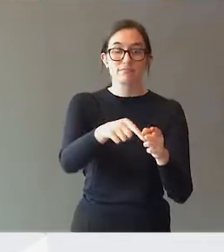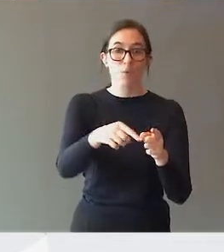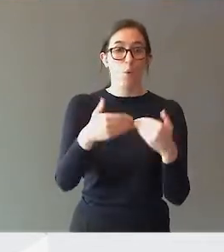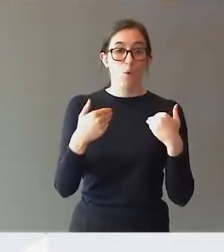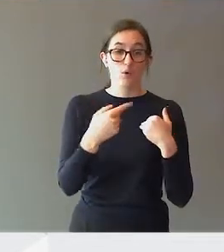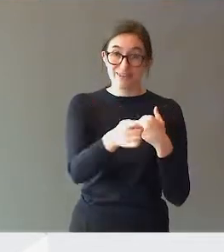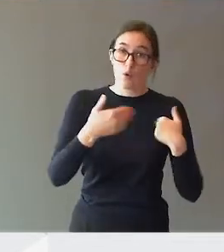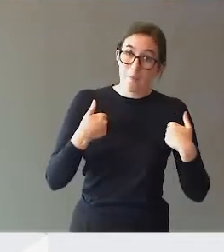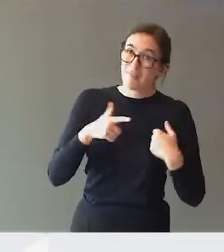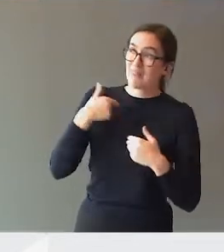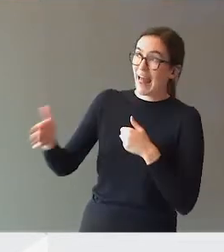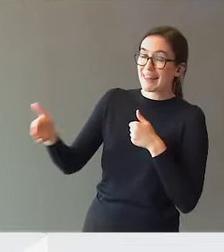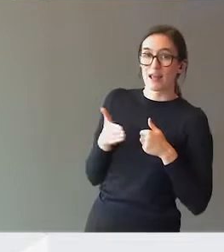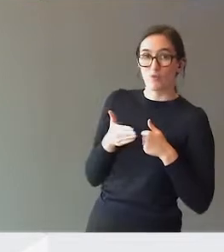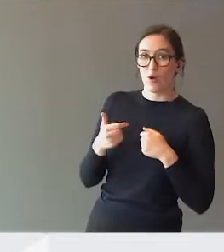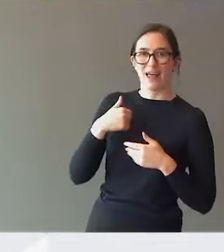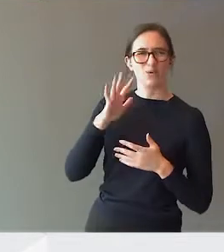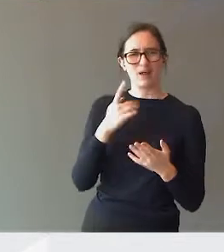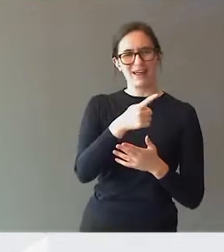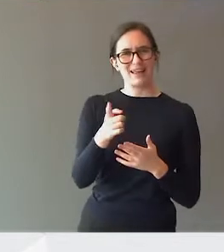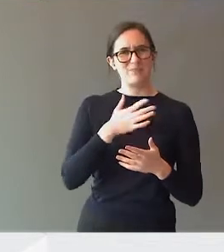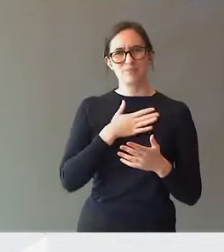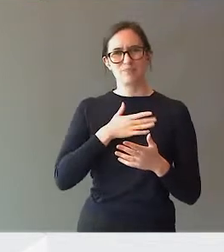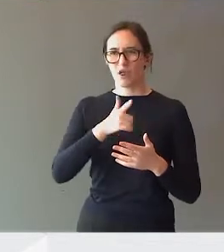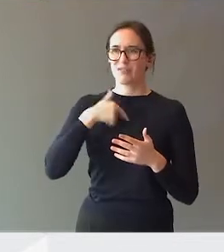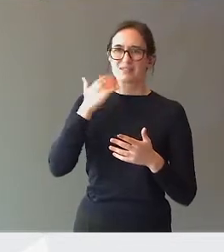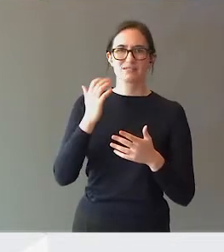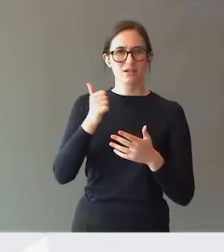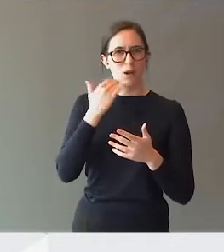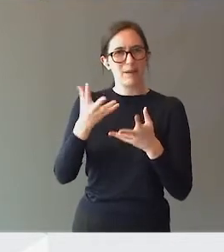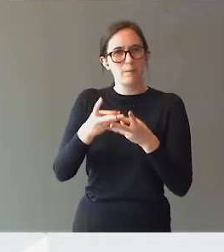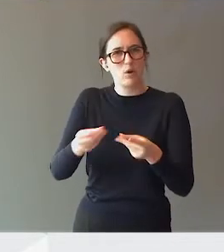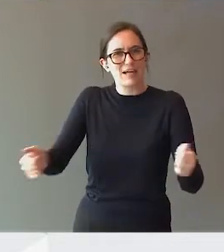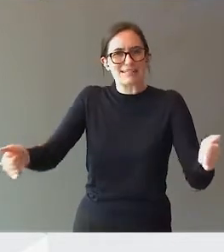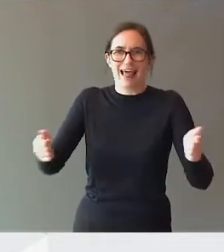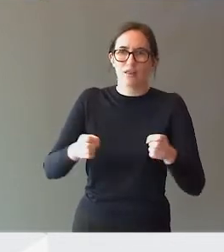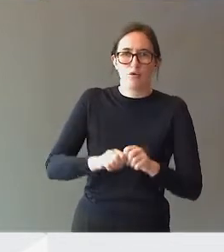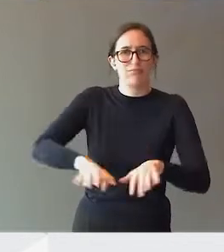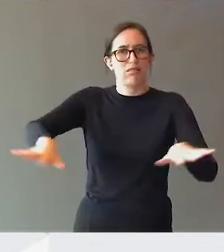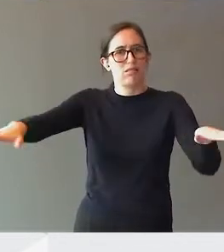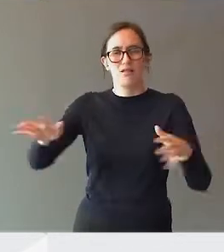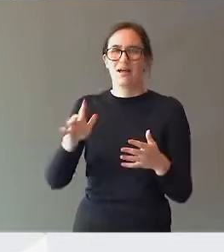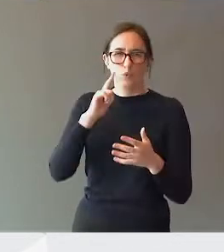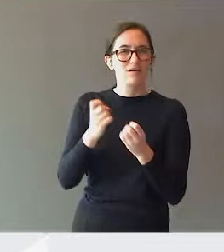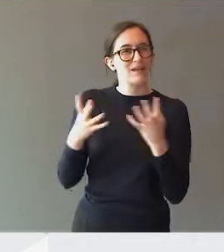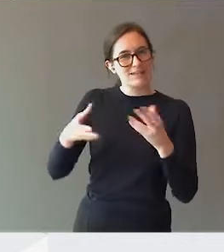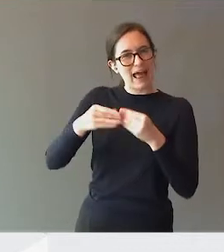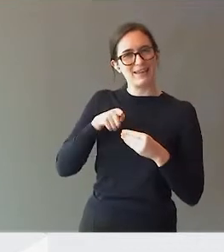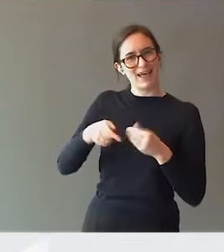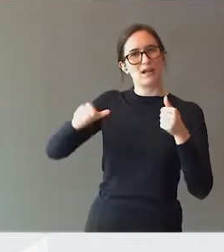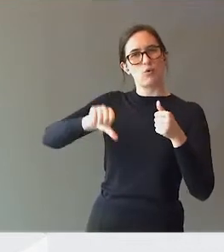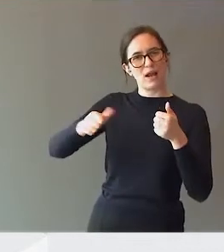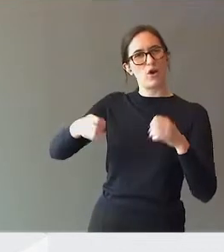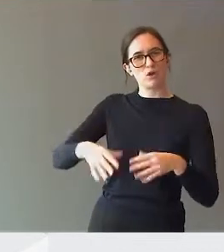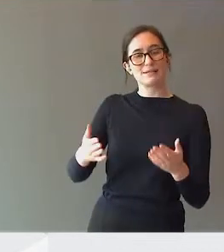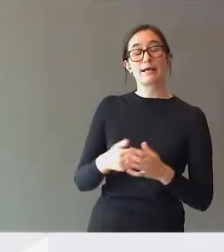er tettere på, så tror jeg ikke de egentlig vil at vi skal pulveriseres og fordeles rundt. Jeg tror de fleste er enige om at det er en dårlig løsning. Og så